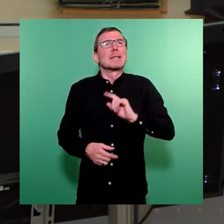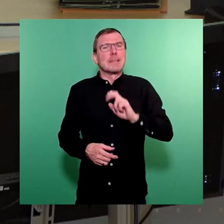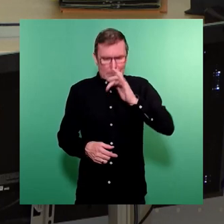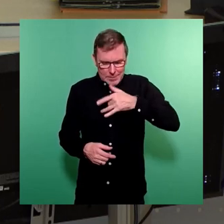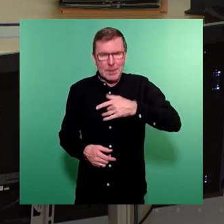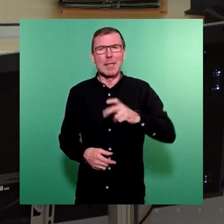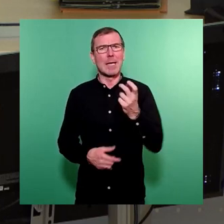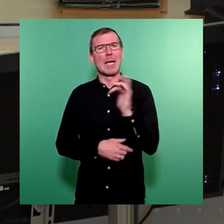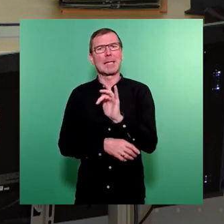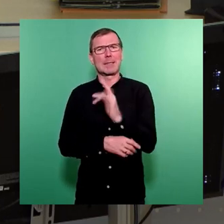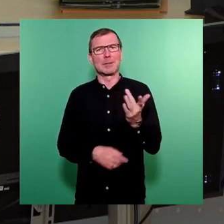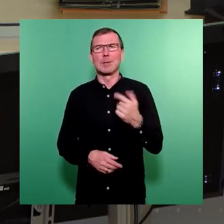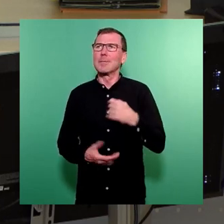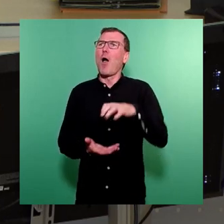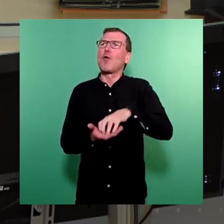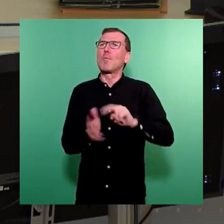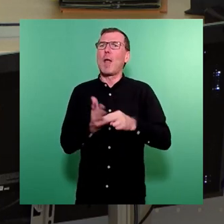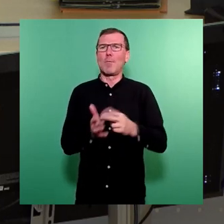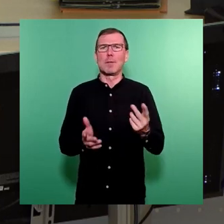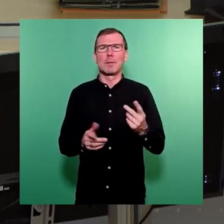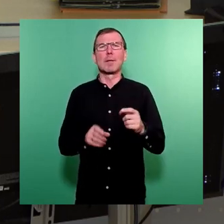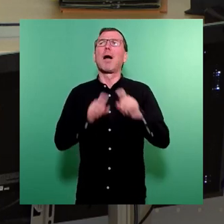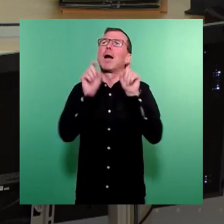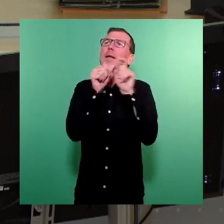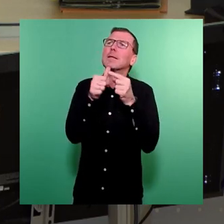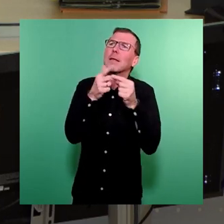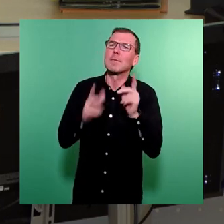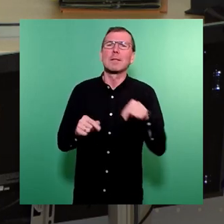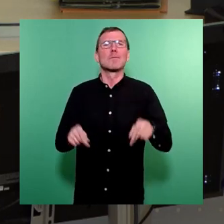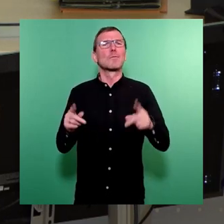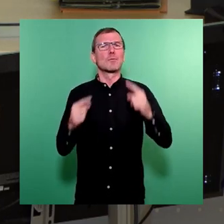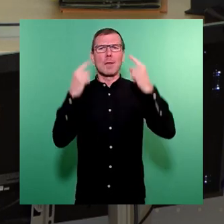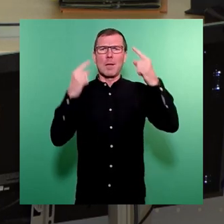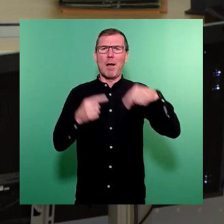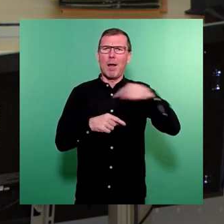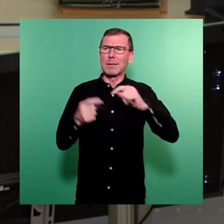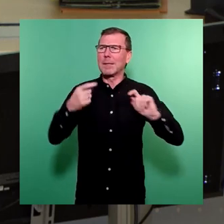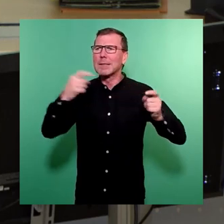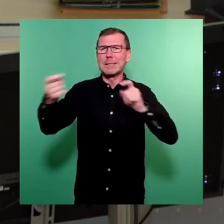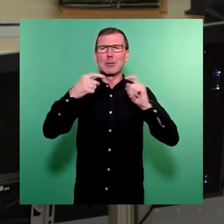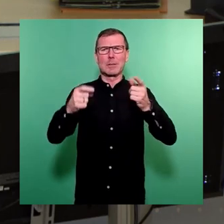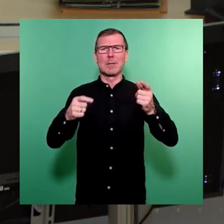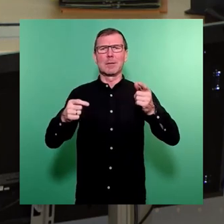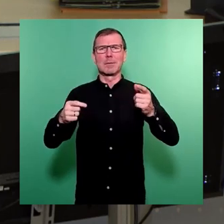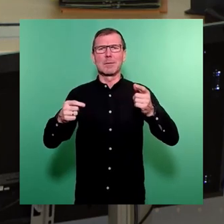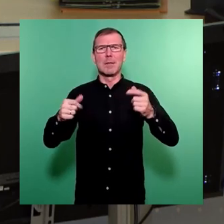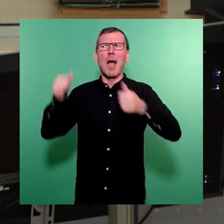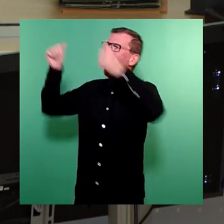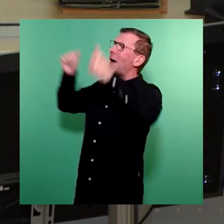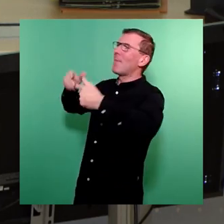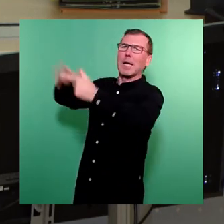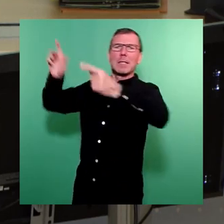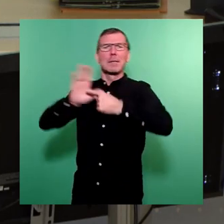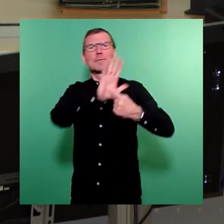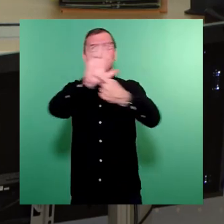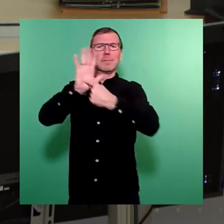manchmal die Kommunalpolitik mit Themen überladen, die hier im Stadtrat debattiert werden, die plakativ sind, die uns eine Art